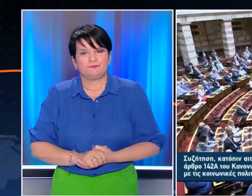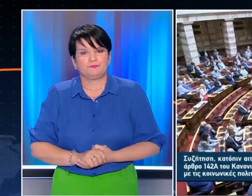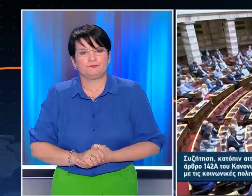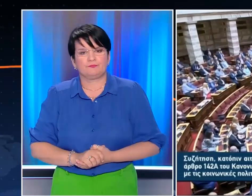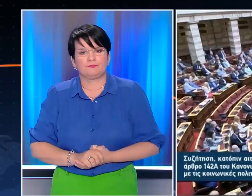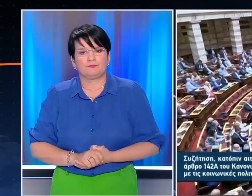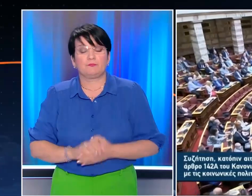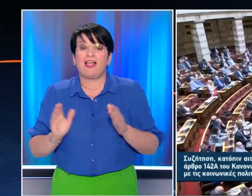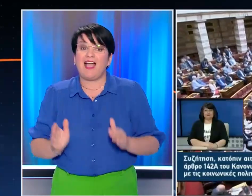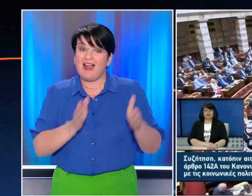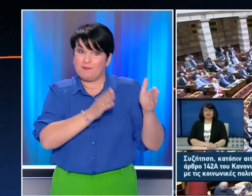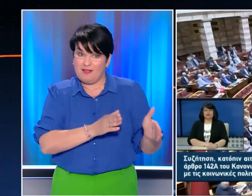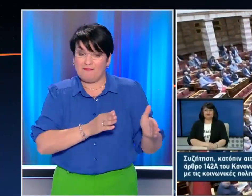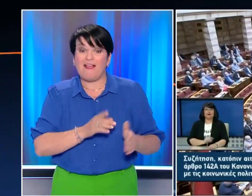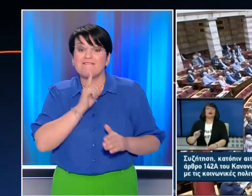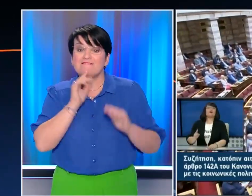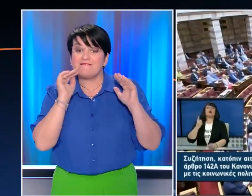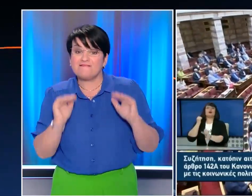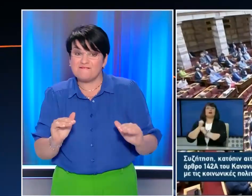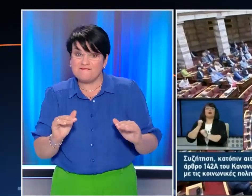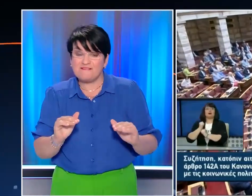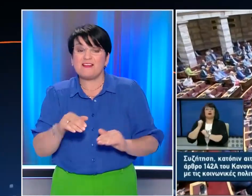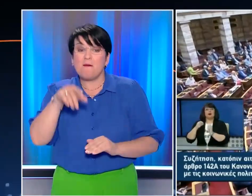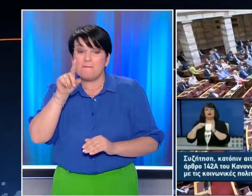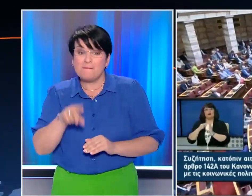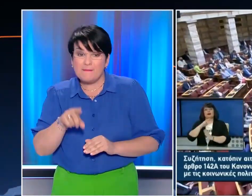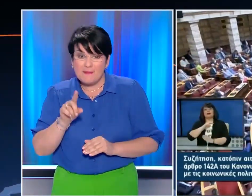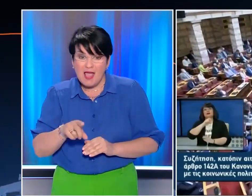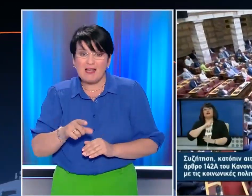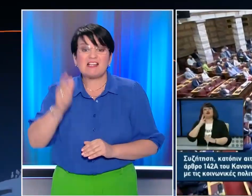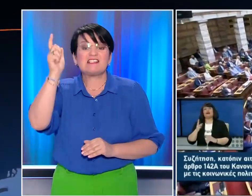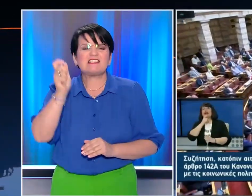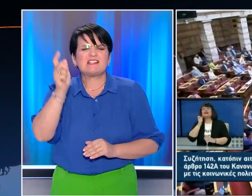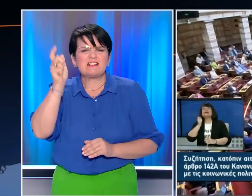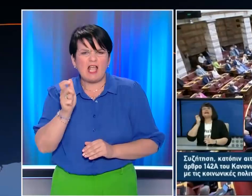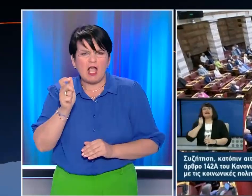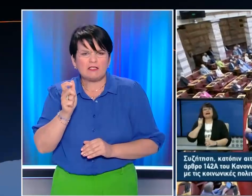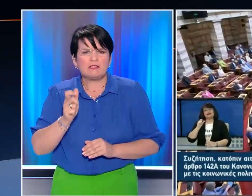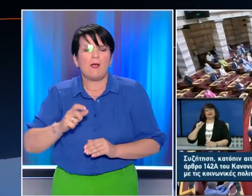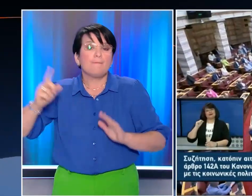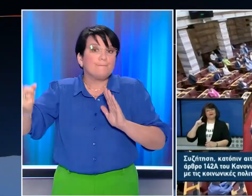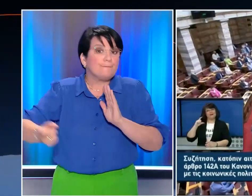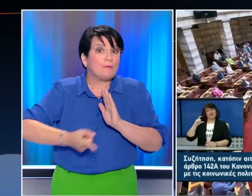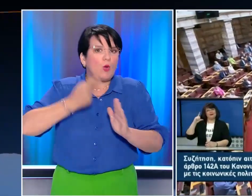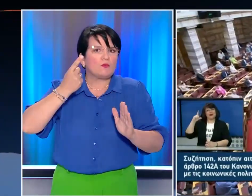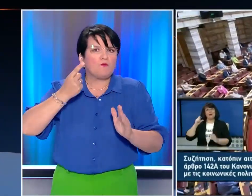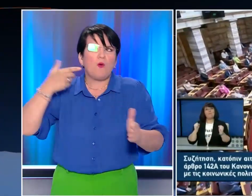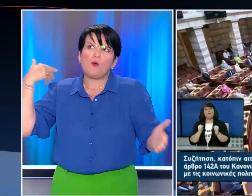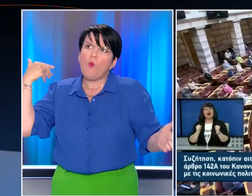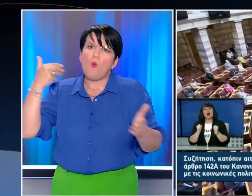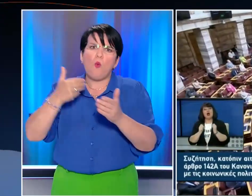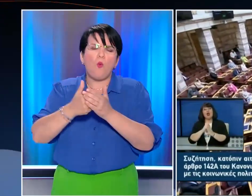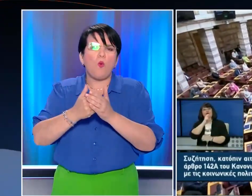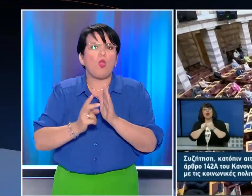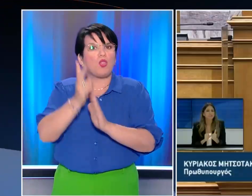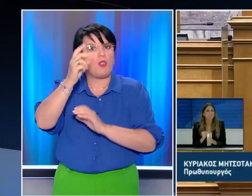Ενώ την ίδια μέρα Θα ξεπαγώσουν και οι συντάξεις Για πρώτη φορά Μετά από 12